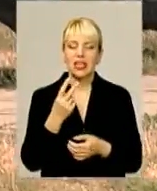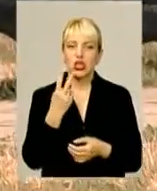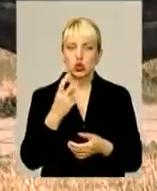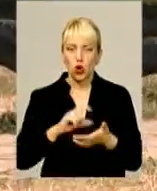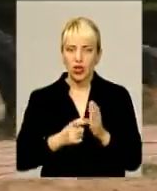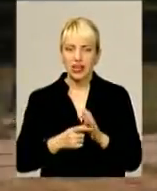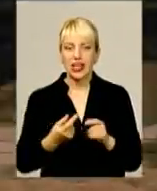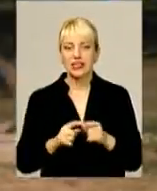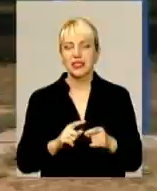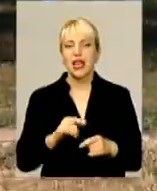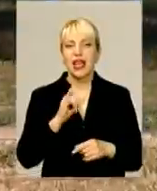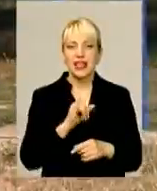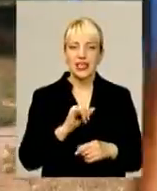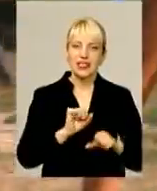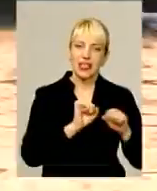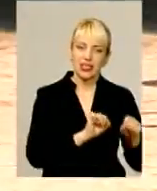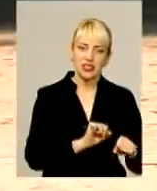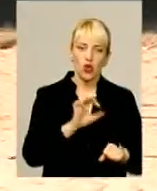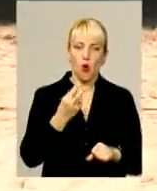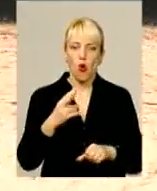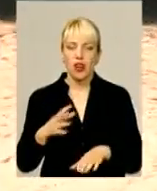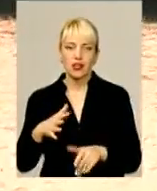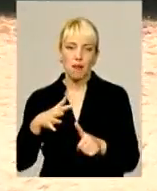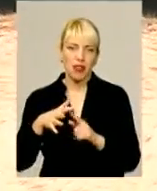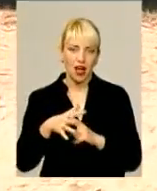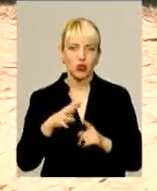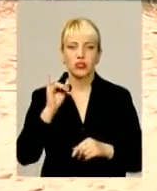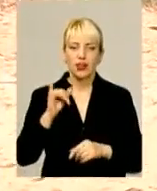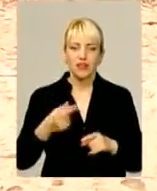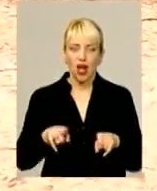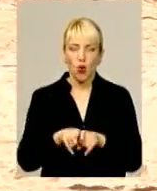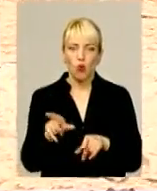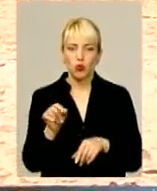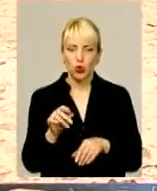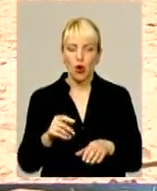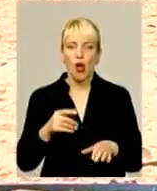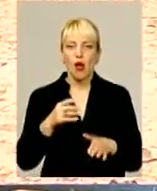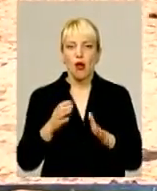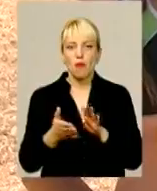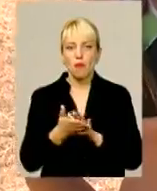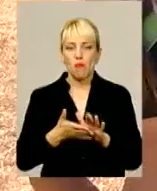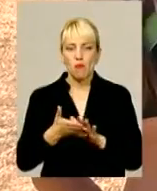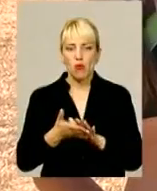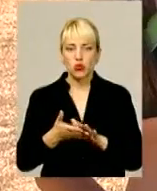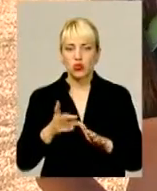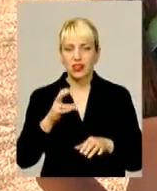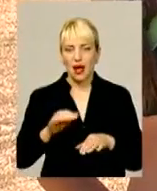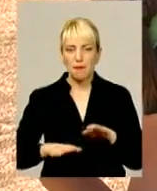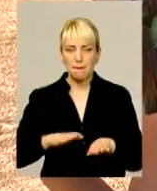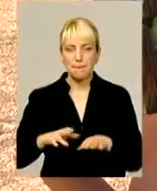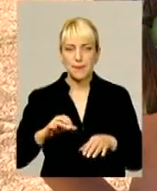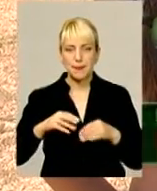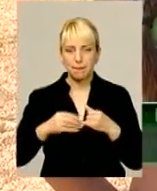другий. Іра в команді захисник, Оля нападаюча. У такому дуеті, соняч на піску, її виборюють перемогу. Творорок між нами не